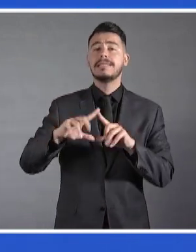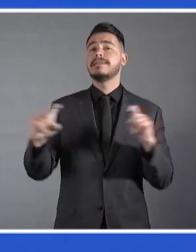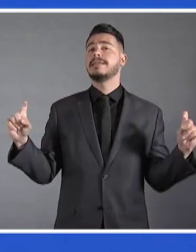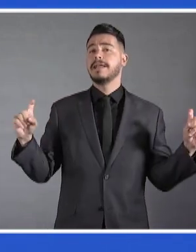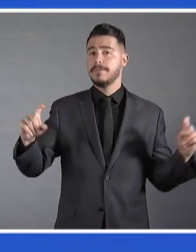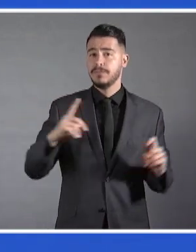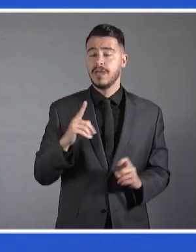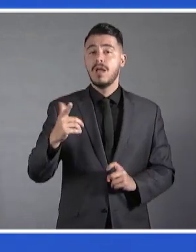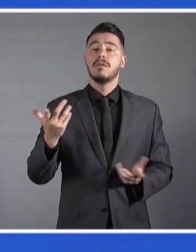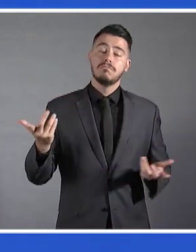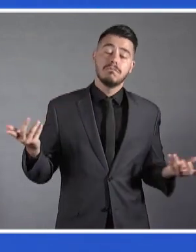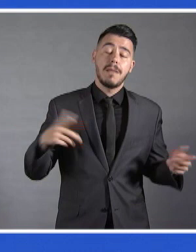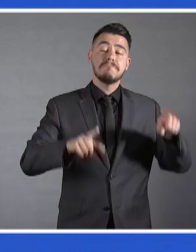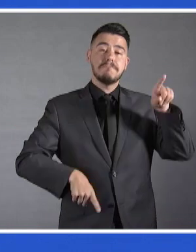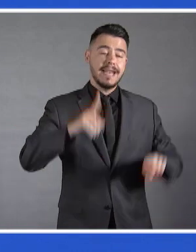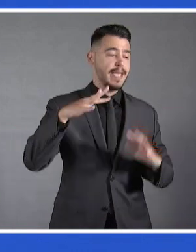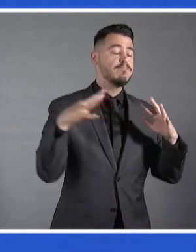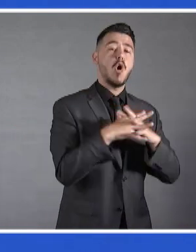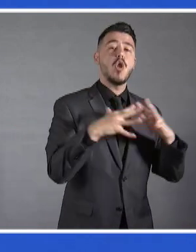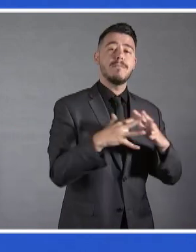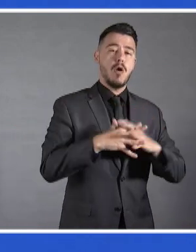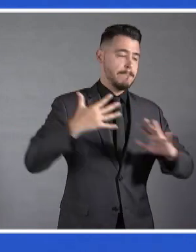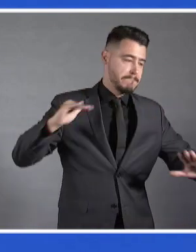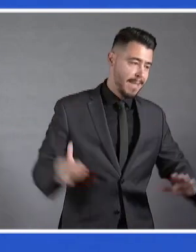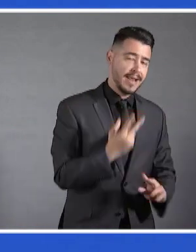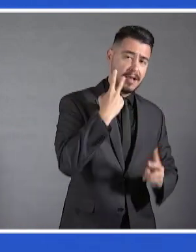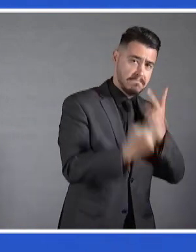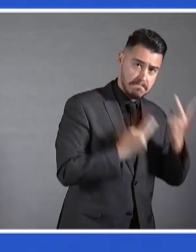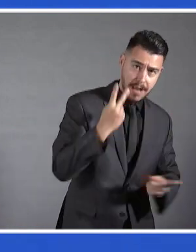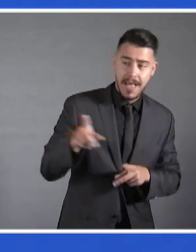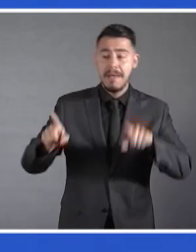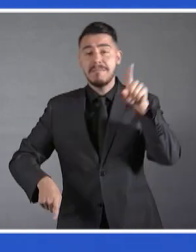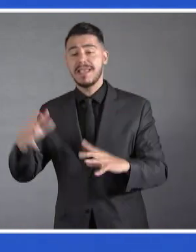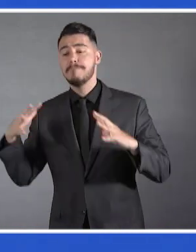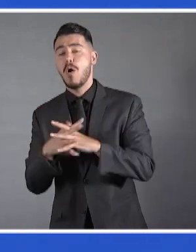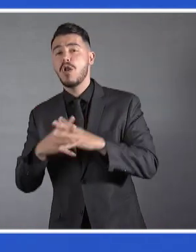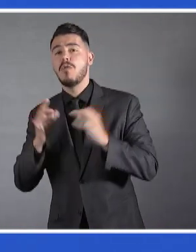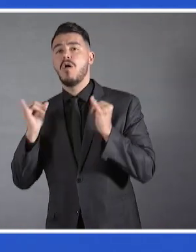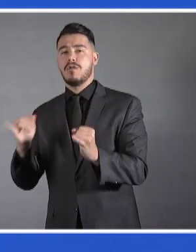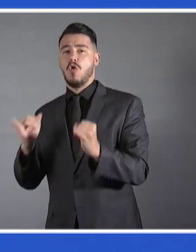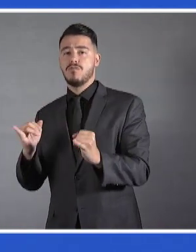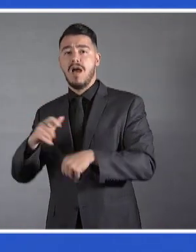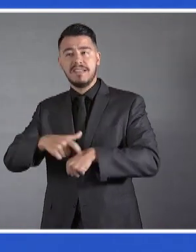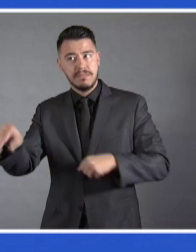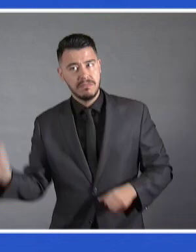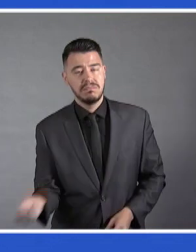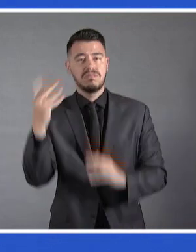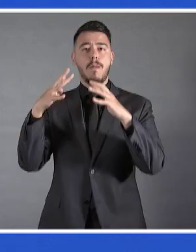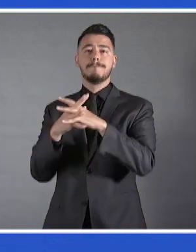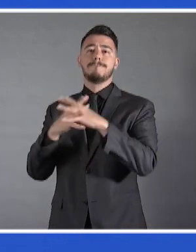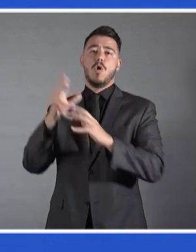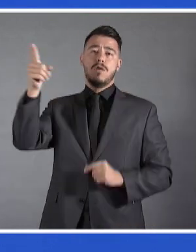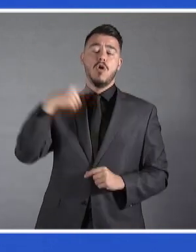Οι κίνδυνοι που ελοχεύουν, το ξέρουμε, είναι πολλοί. Με πρώτον εκείνον, να γυρίσουμε στις σκοτεινές σελίδες της